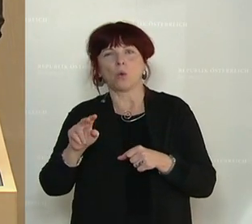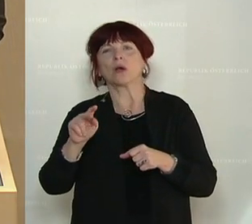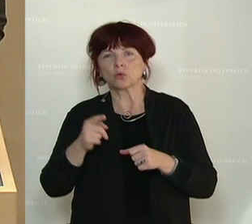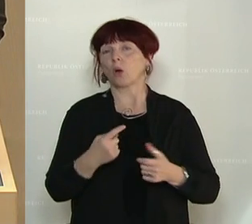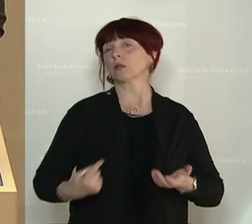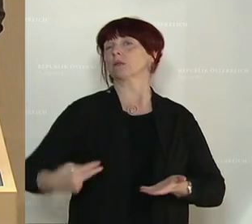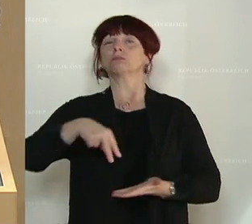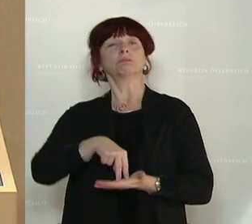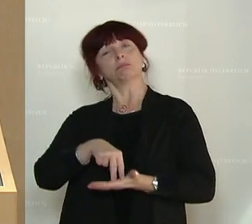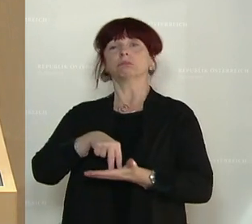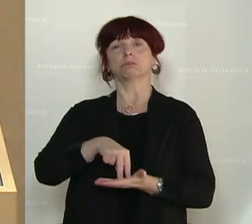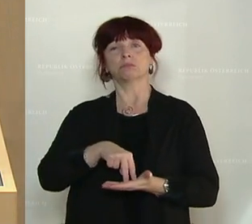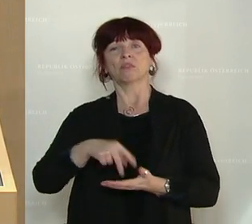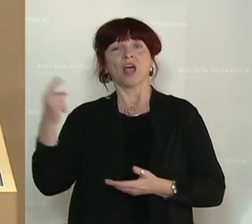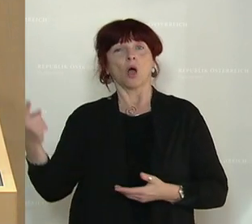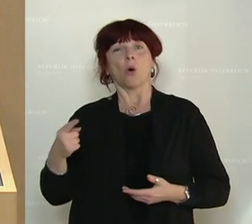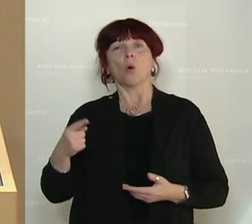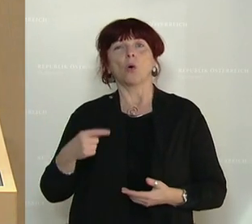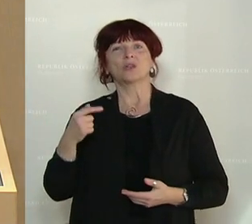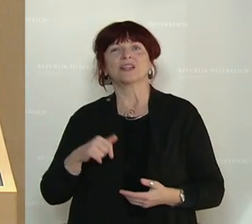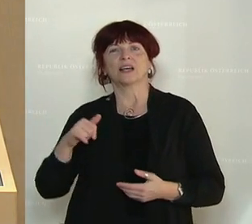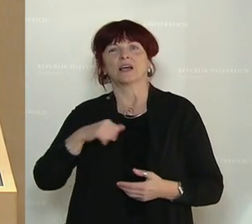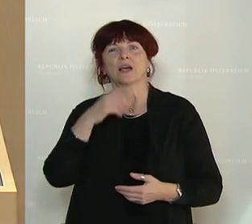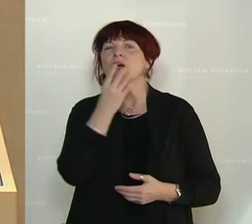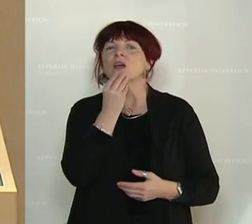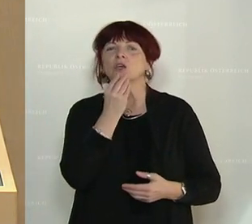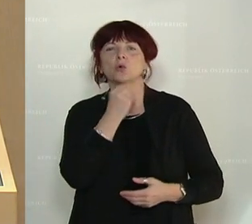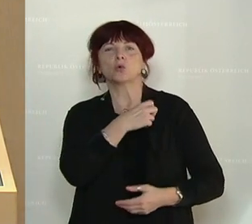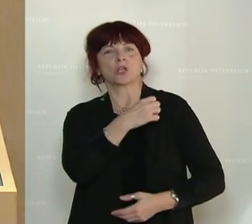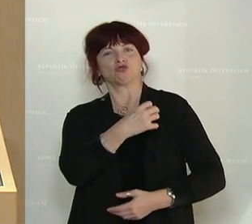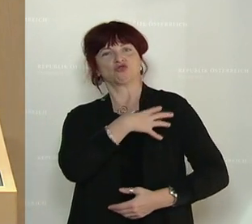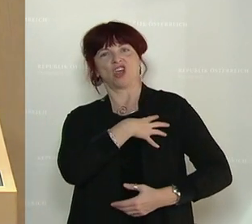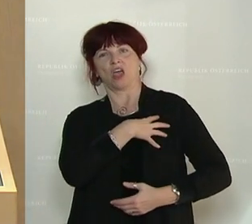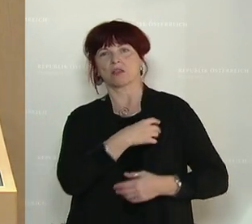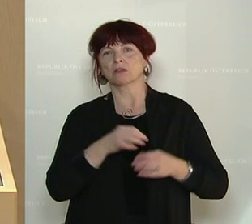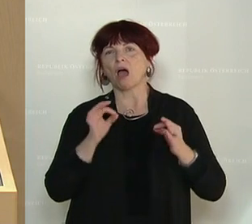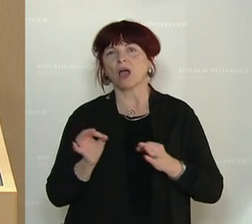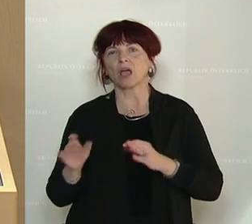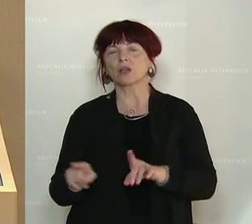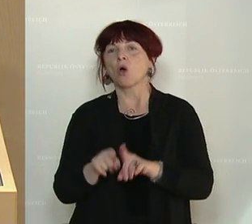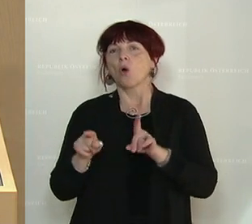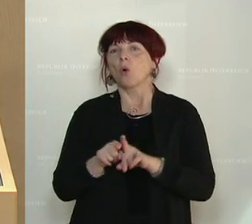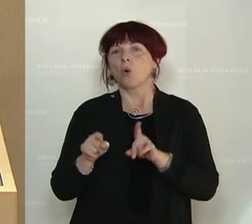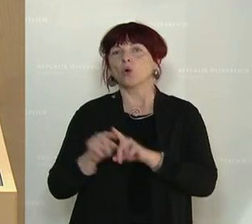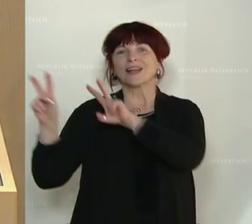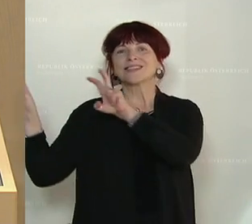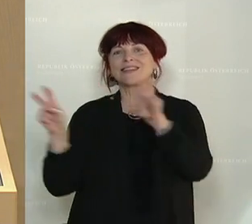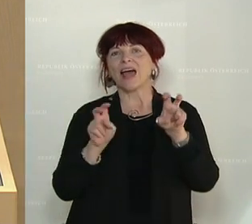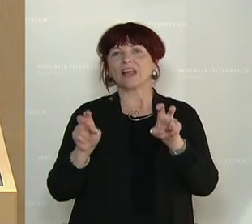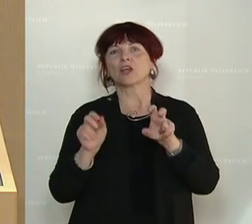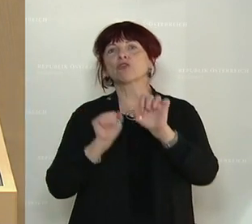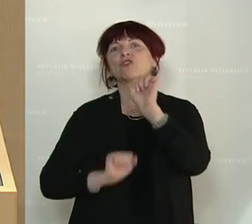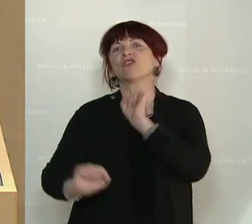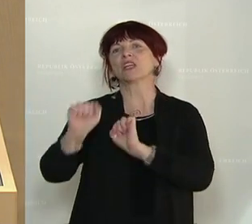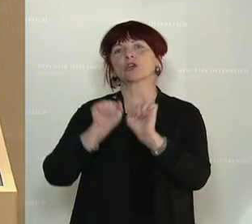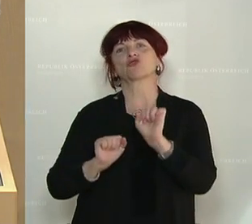Schriftzüge aus Konzentrationslagern nutzt und Zitate von Opfern und Widerstandskämpfern missbraucht, der